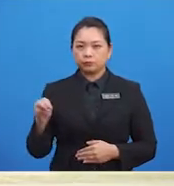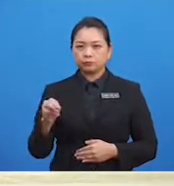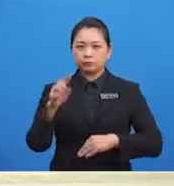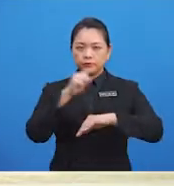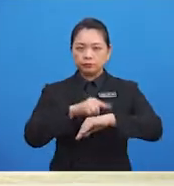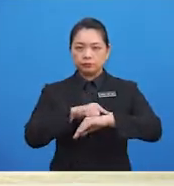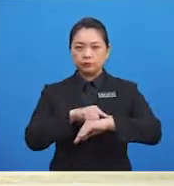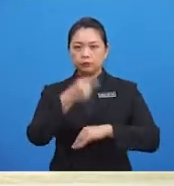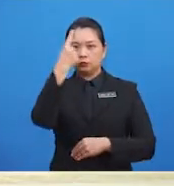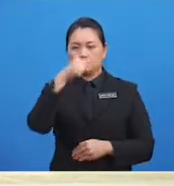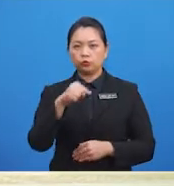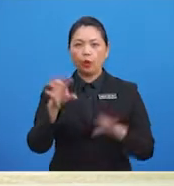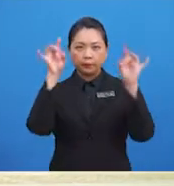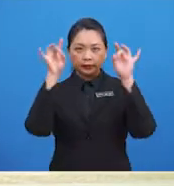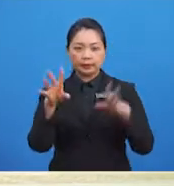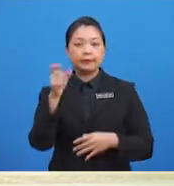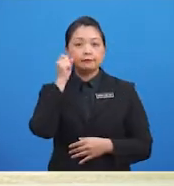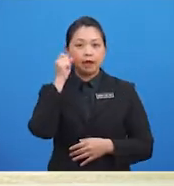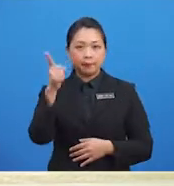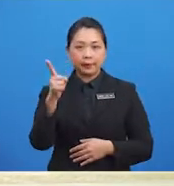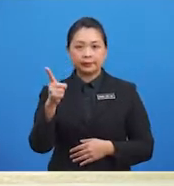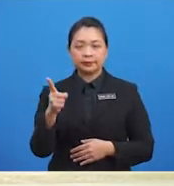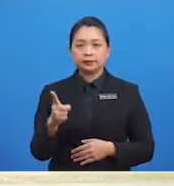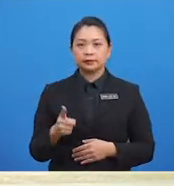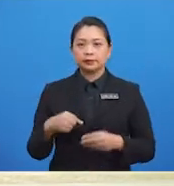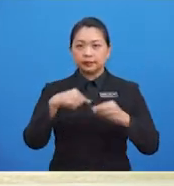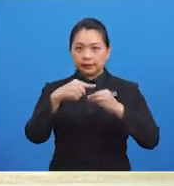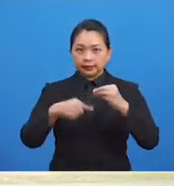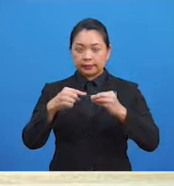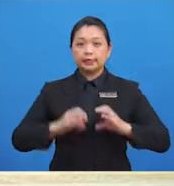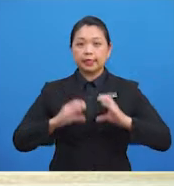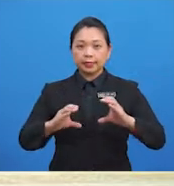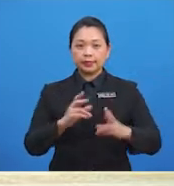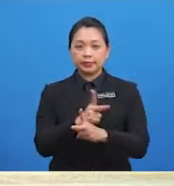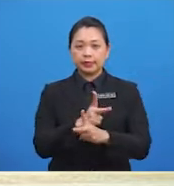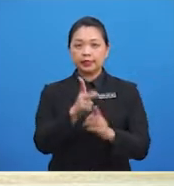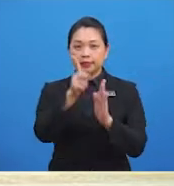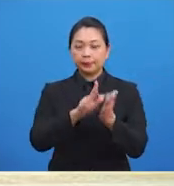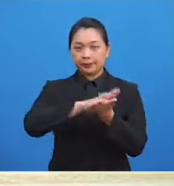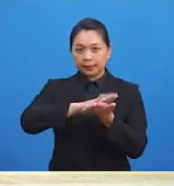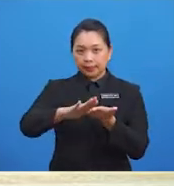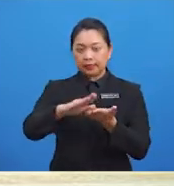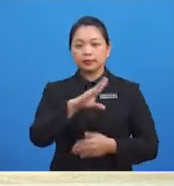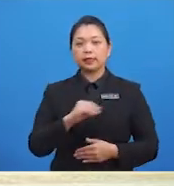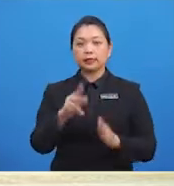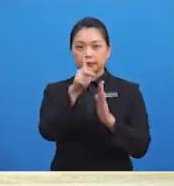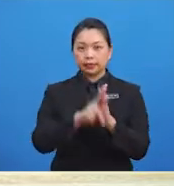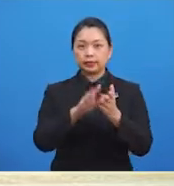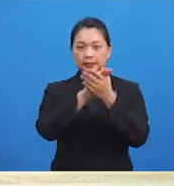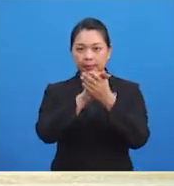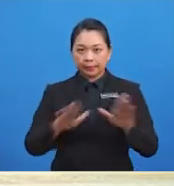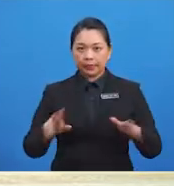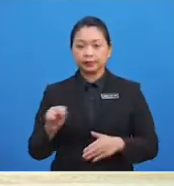keselamatan diri Sila baca soalan yang diberi Dan lukiskan bintang pada cara